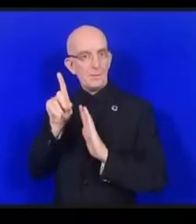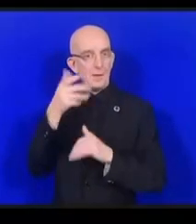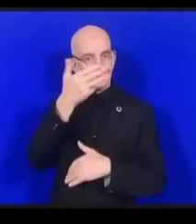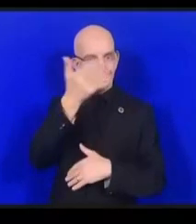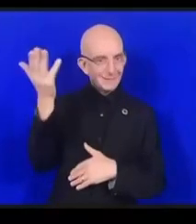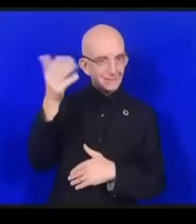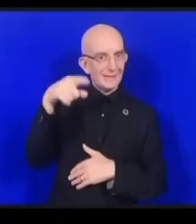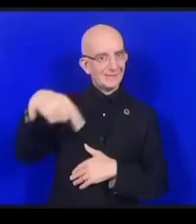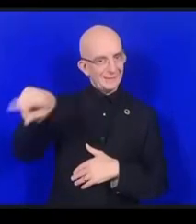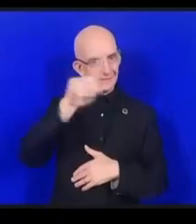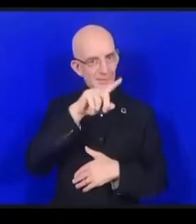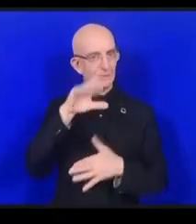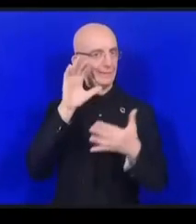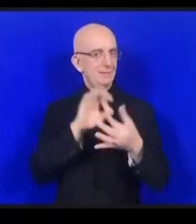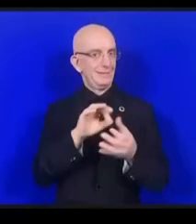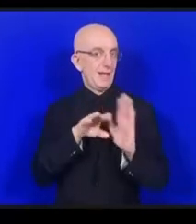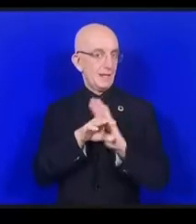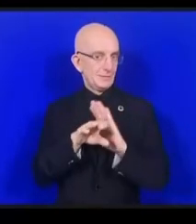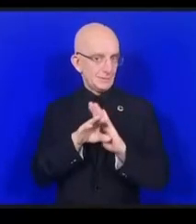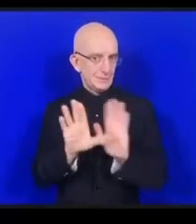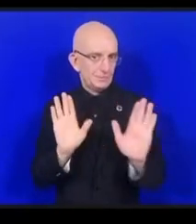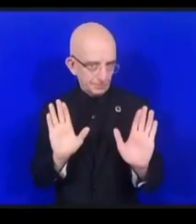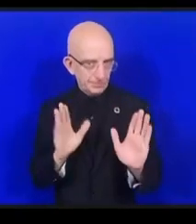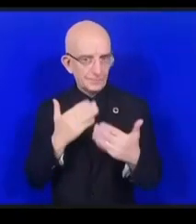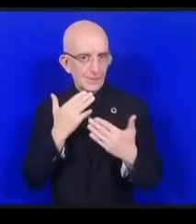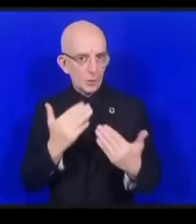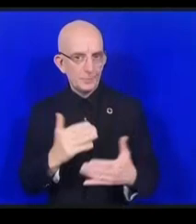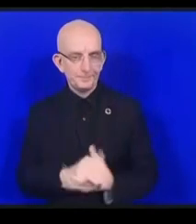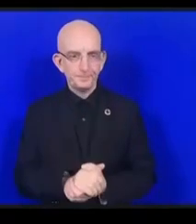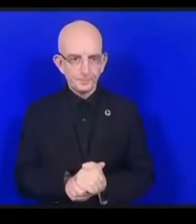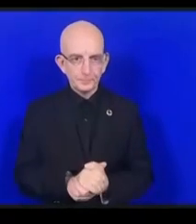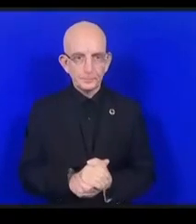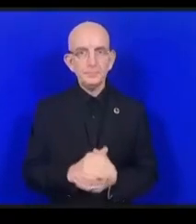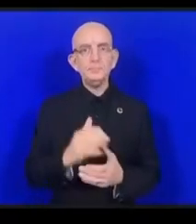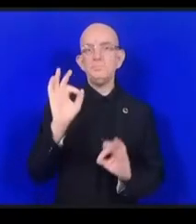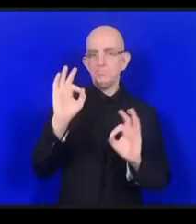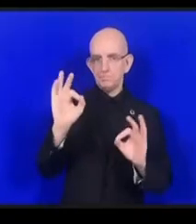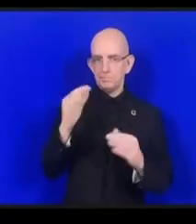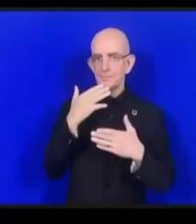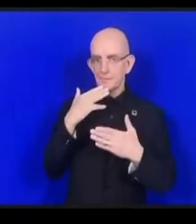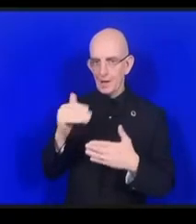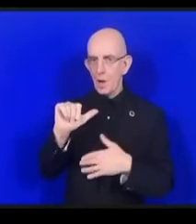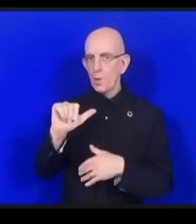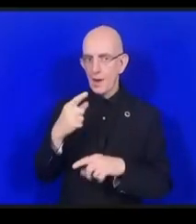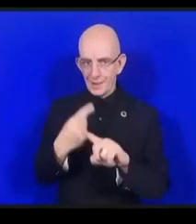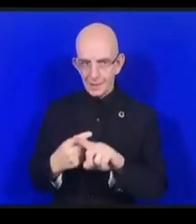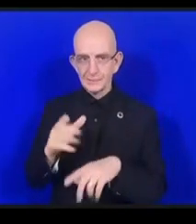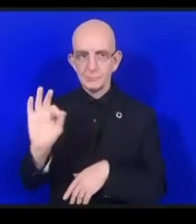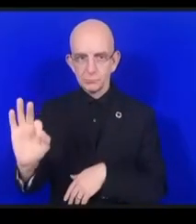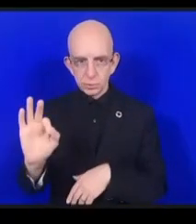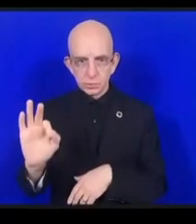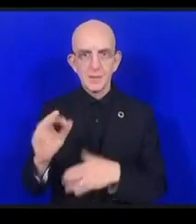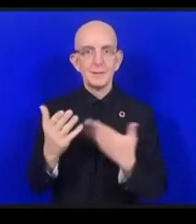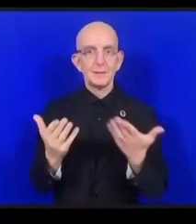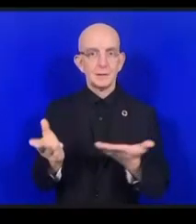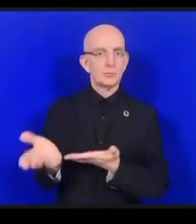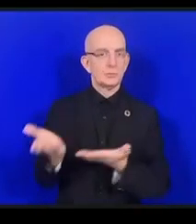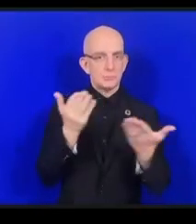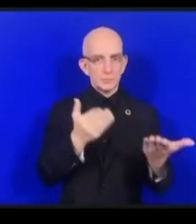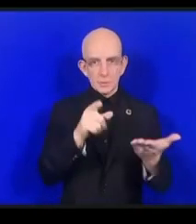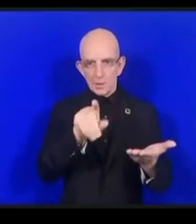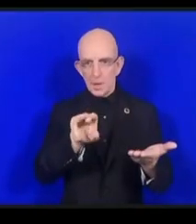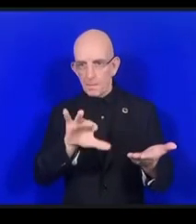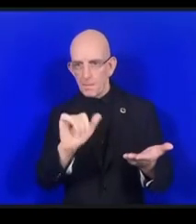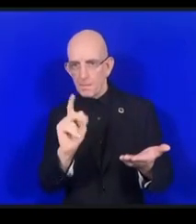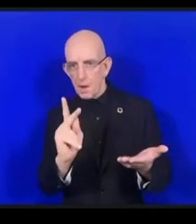normes écrites en termes d'accessibilité merci Alejandro à vous maintenant monsieur oui